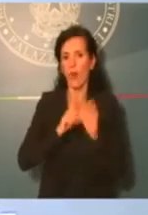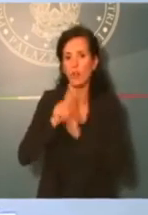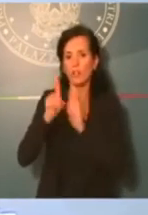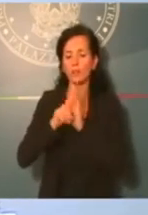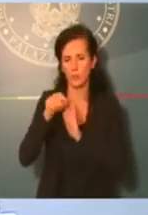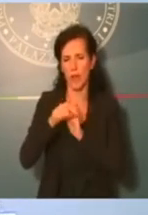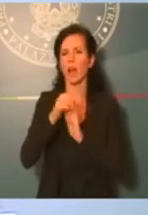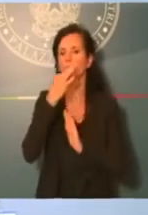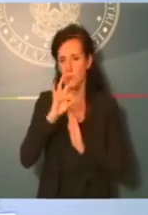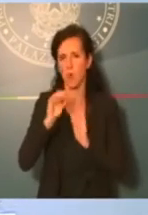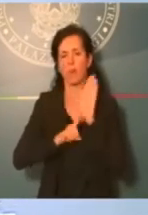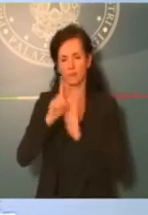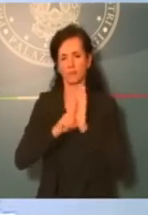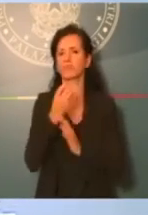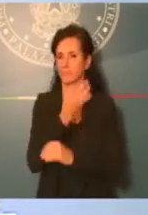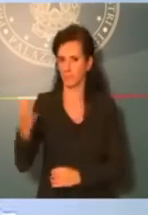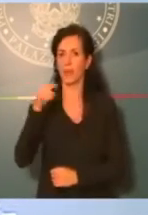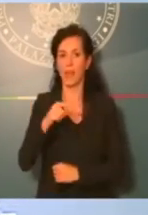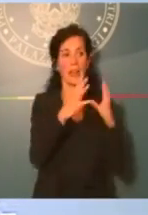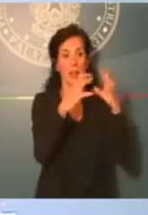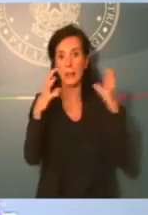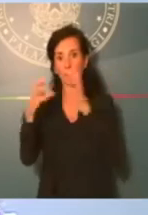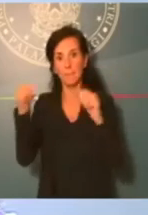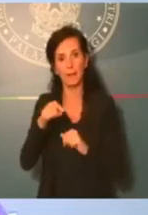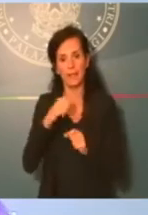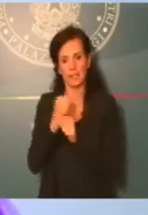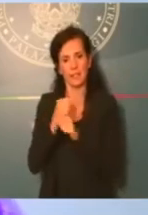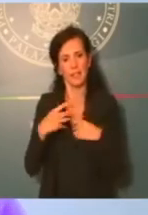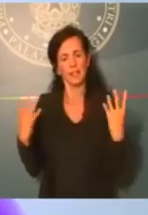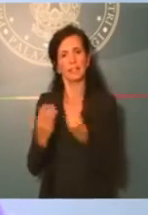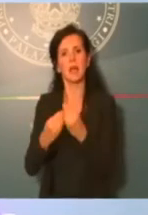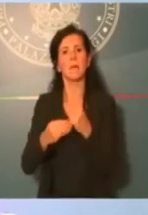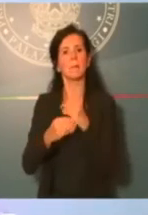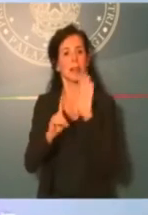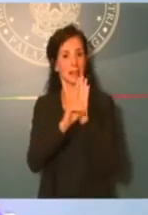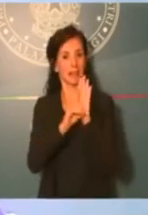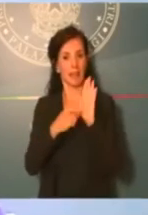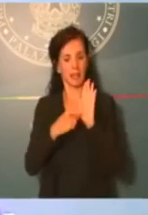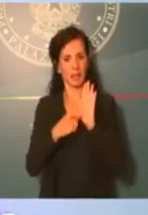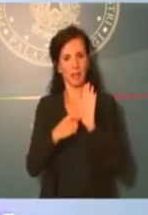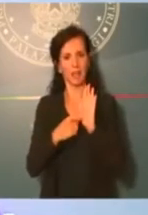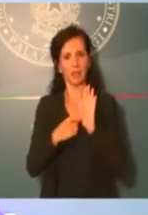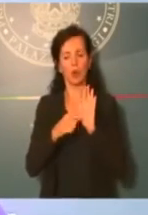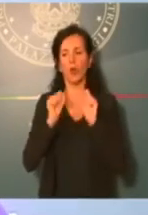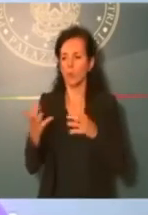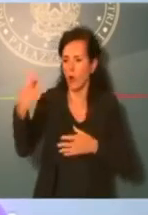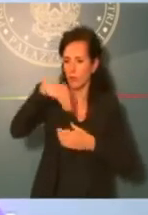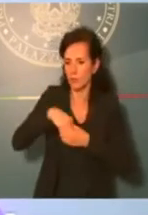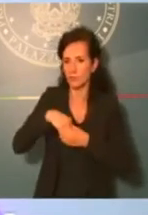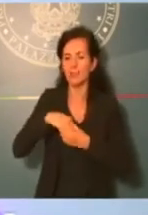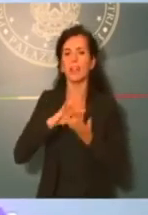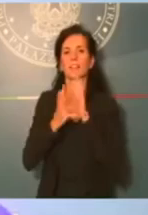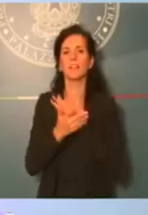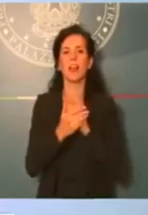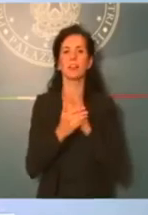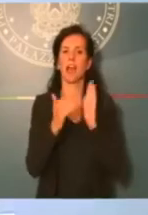cui le imprese vedranno i risultati concreti di questo decreto e riusciranno a far entrare nelle proprie vite, nelle proprie case, gli atti di